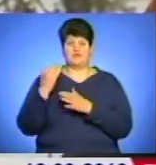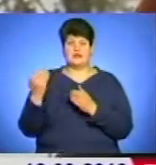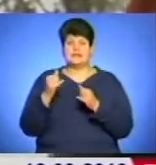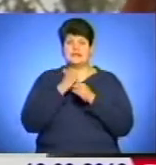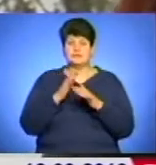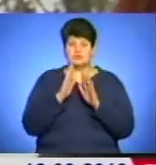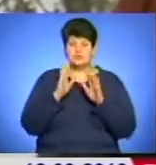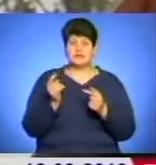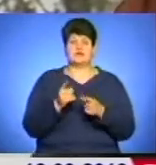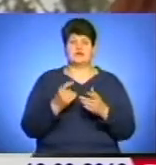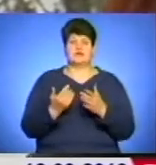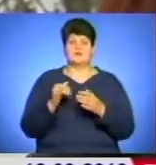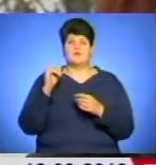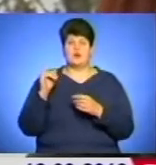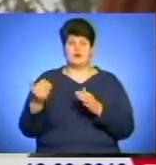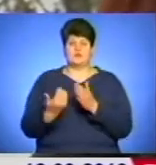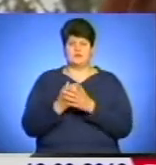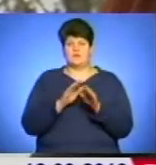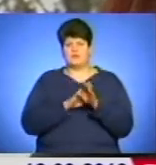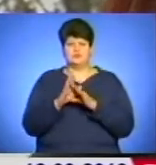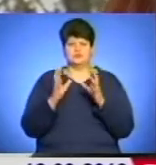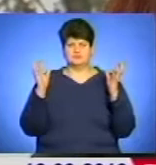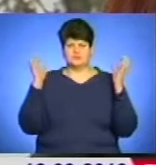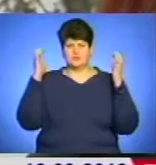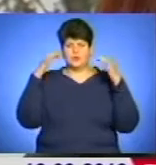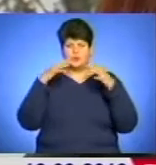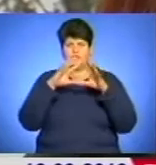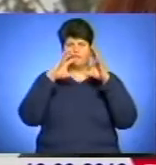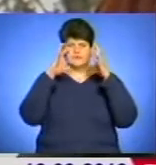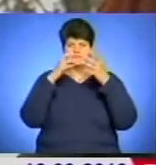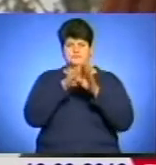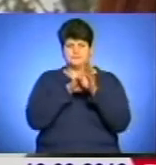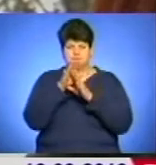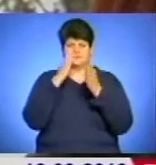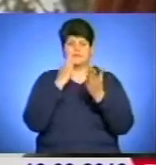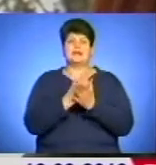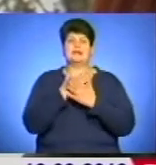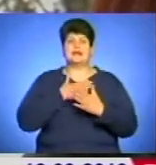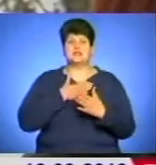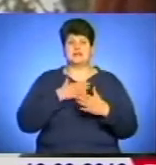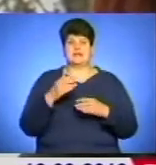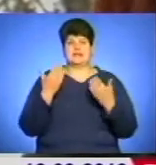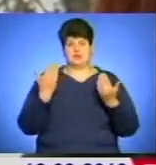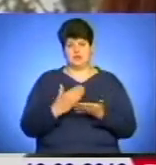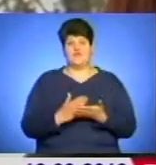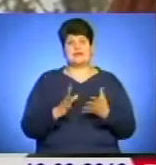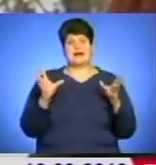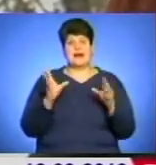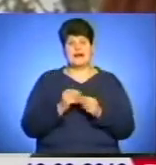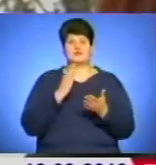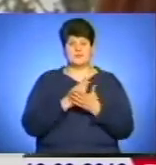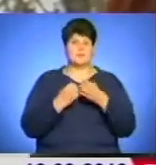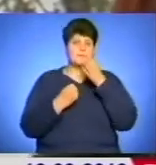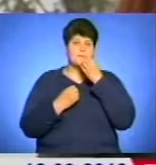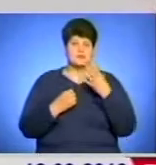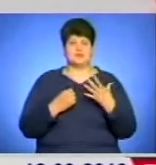негативні новини повністю заполонюють абсолютно весь світ і абсолютно все наше існування. Разом з ними десь є і